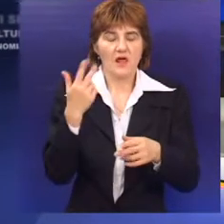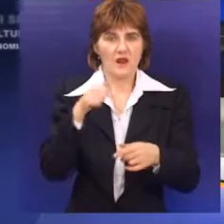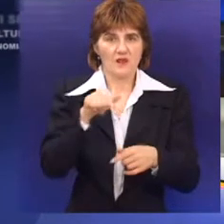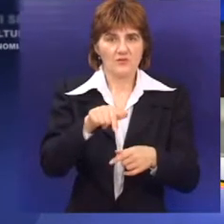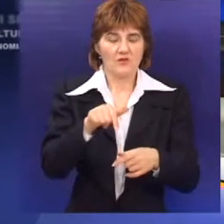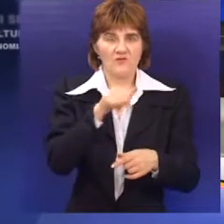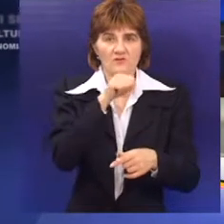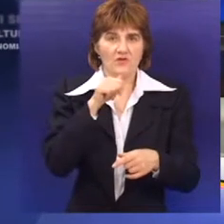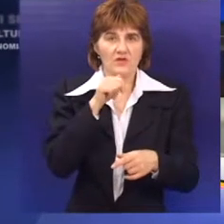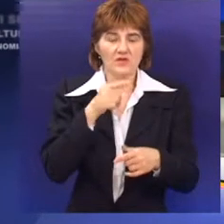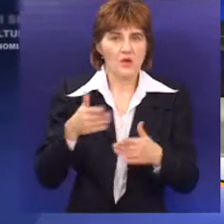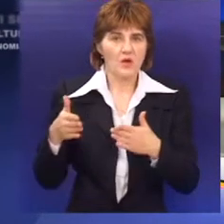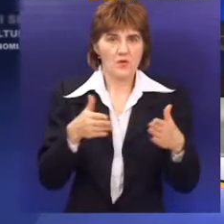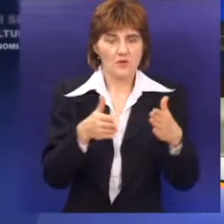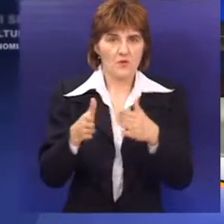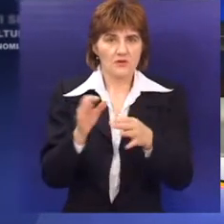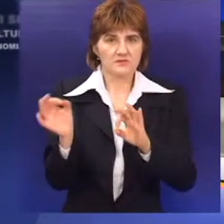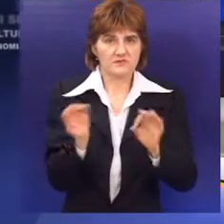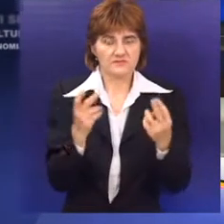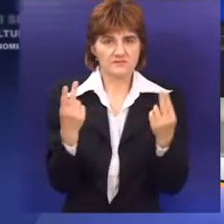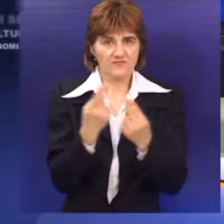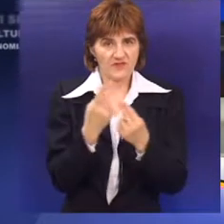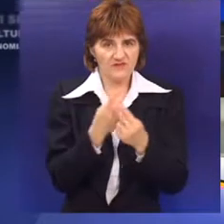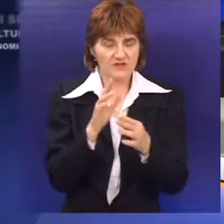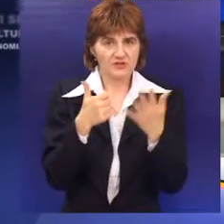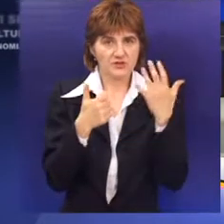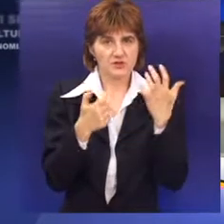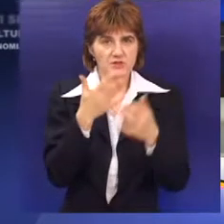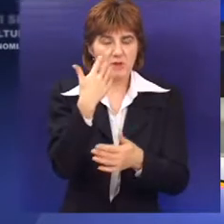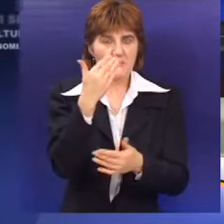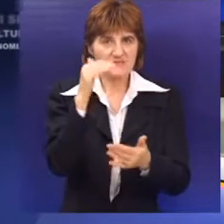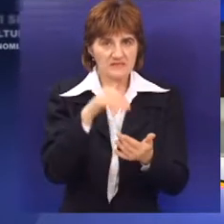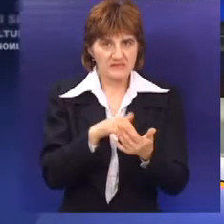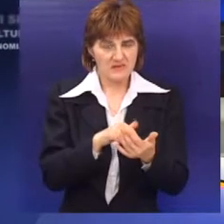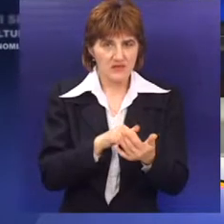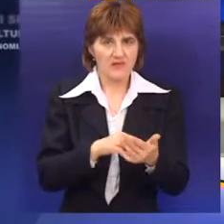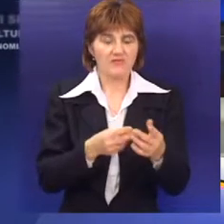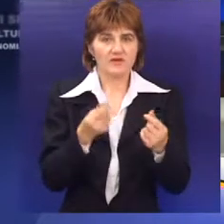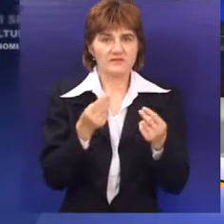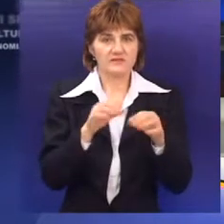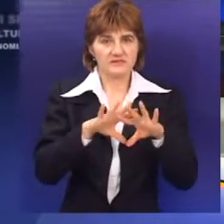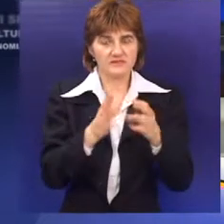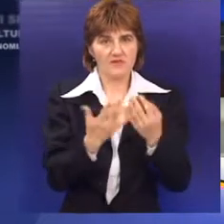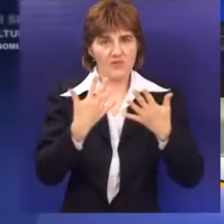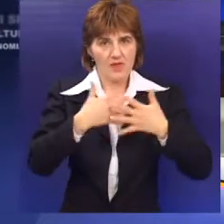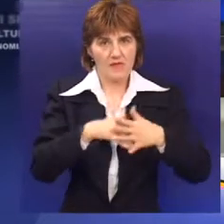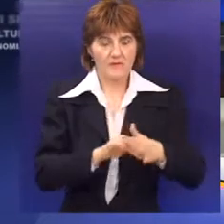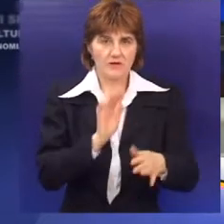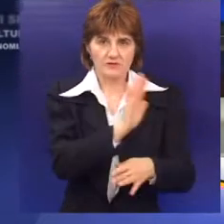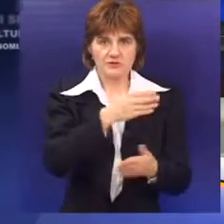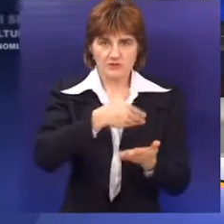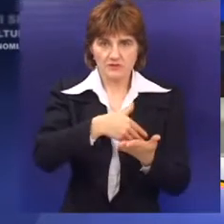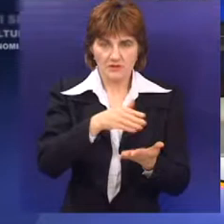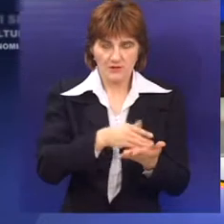U toko su radovi u ulici Luja Armstronga u vrednosti od 650.000 dinara, koji se finansiraju sredstvima preduzeća.